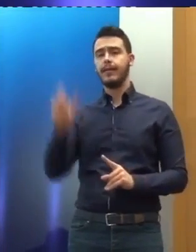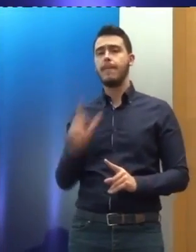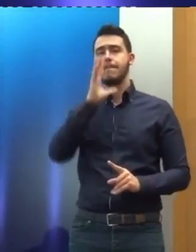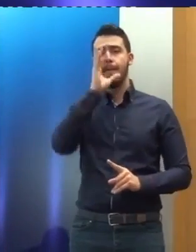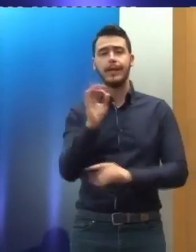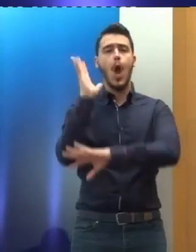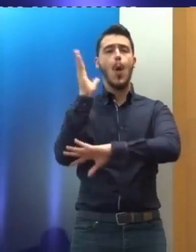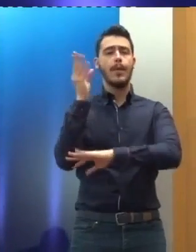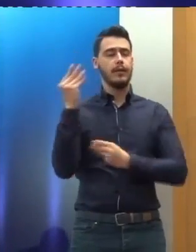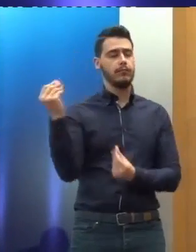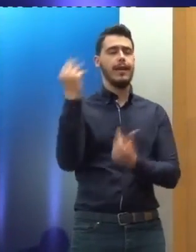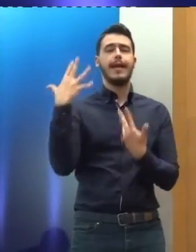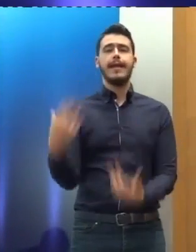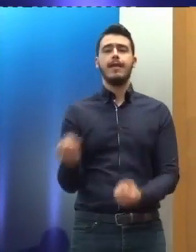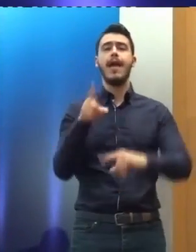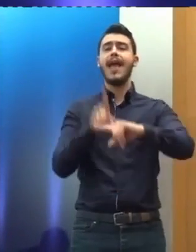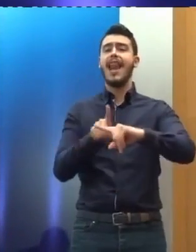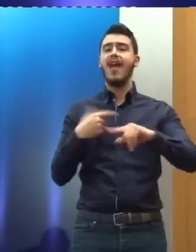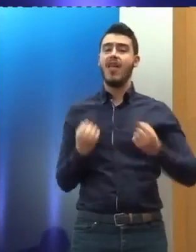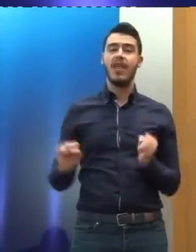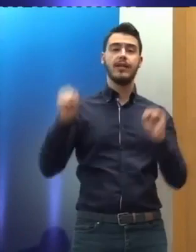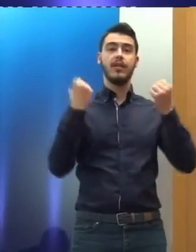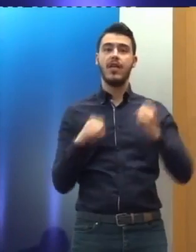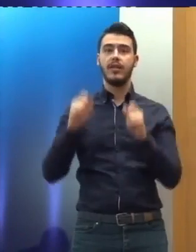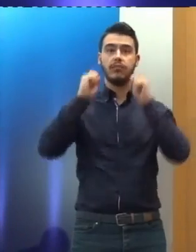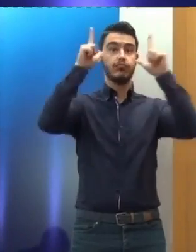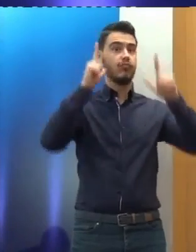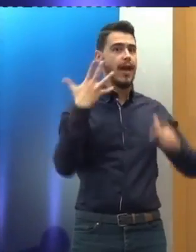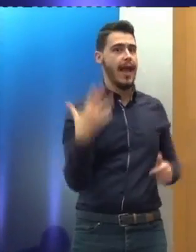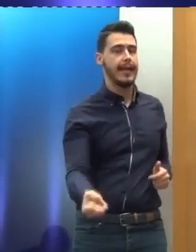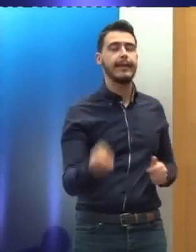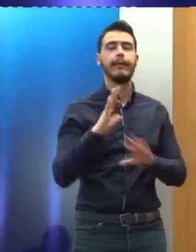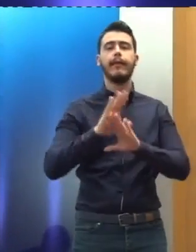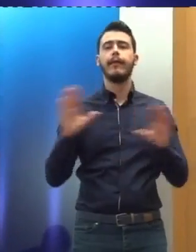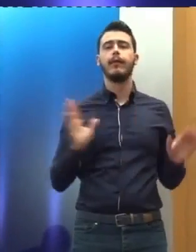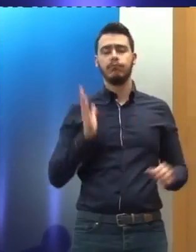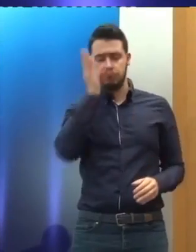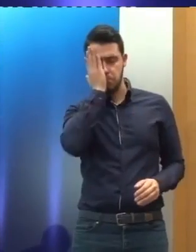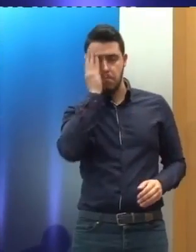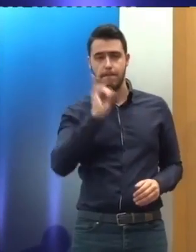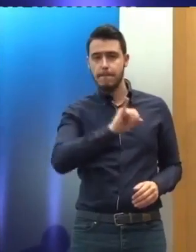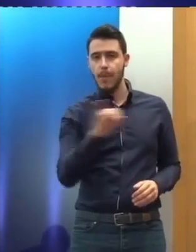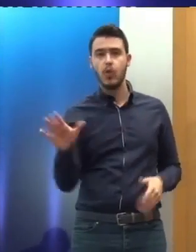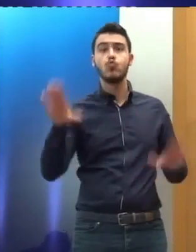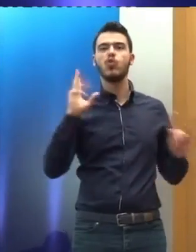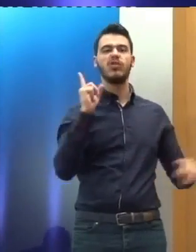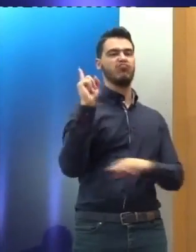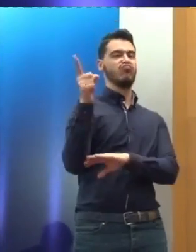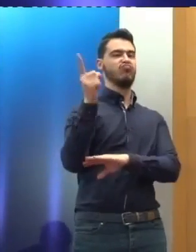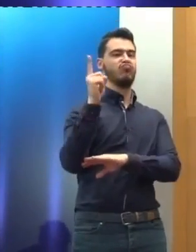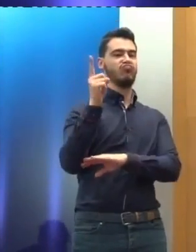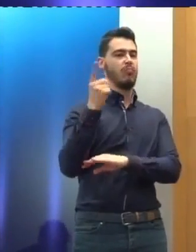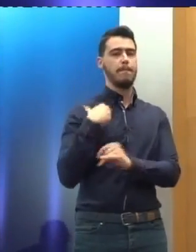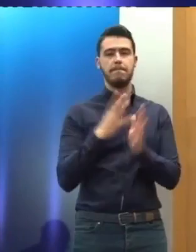μια χώρα δραστήρια, δεν κλίνει τα μάτια στις παραβιάσεις των ανθρωπίνων δικαιωμάτων, δεν κουνά όμως και το δάχτυλο, προσπαθεί να